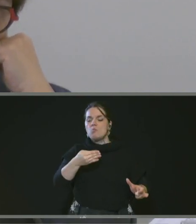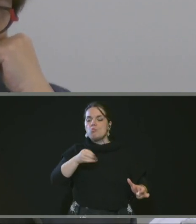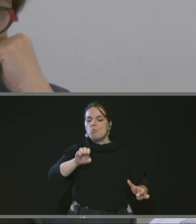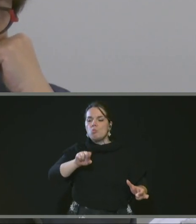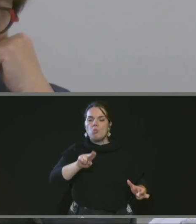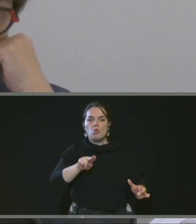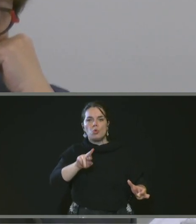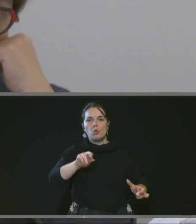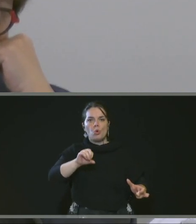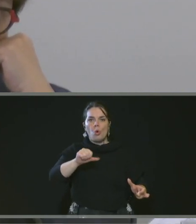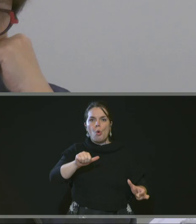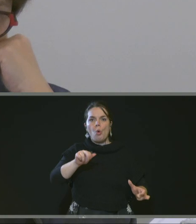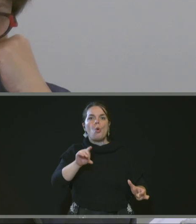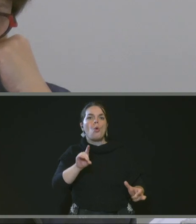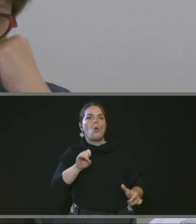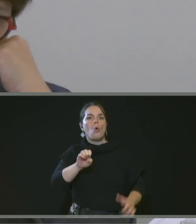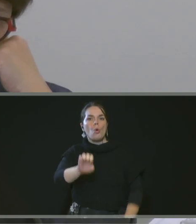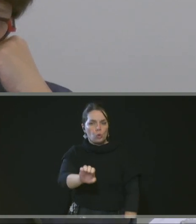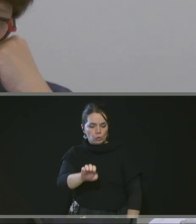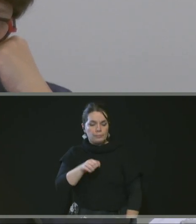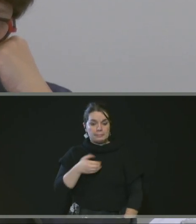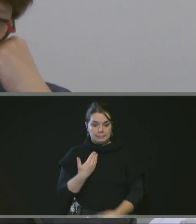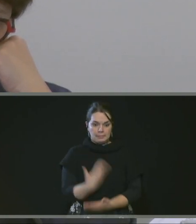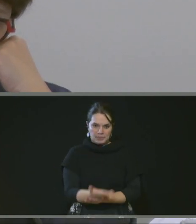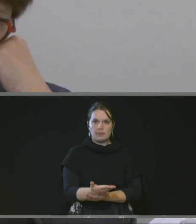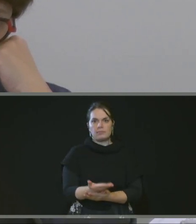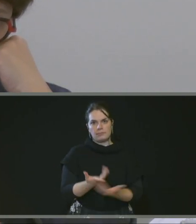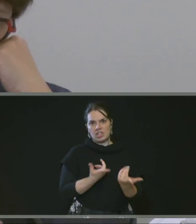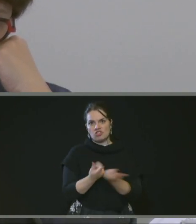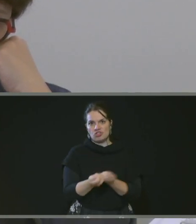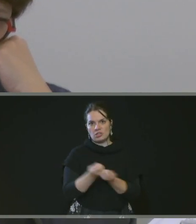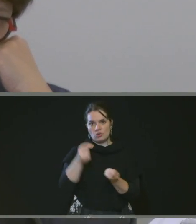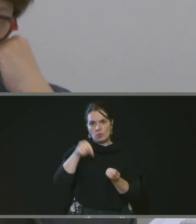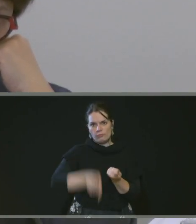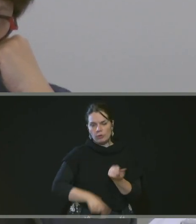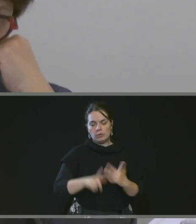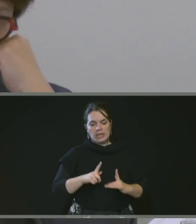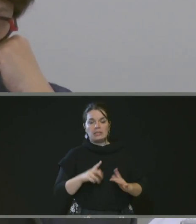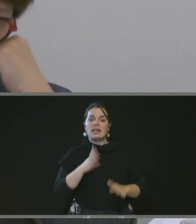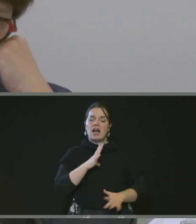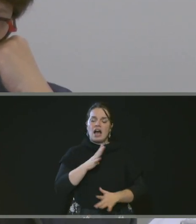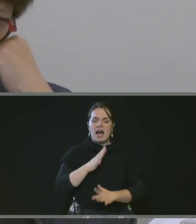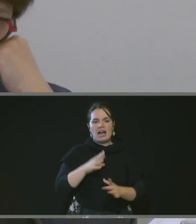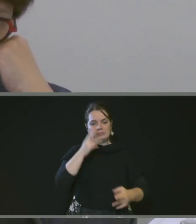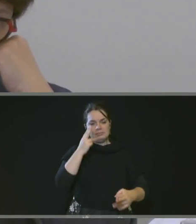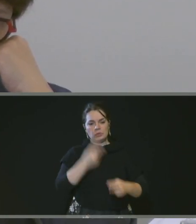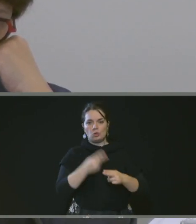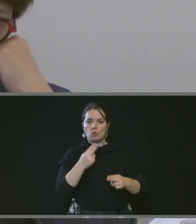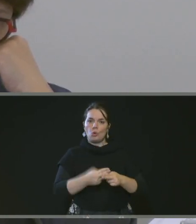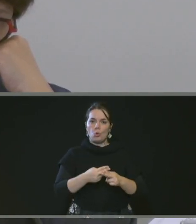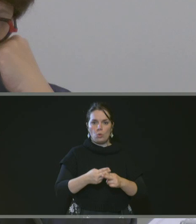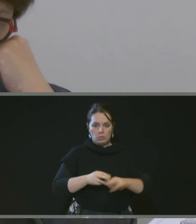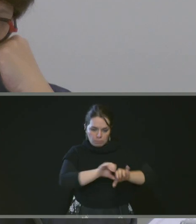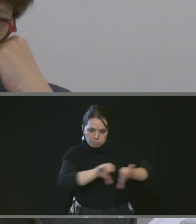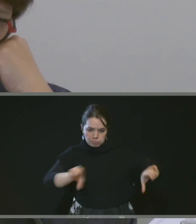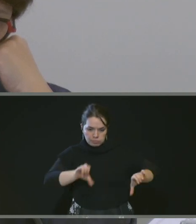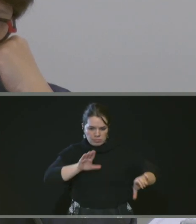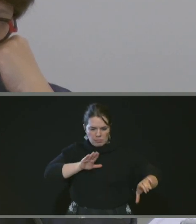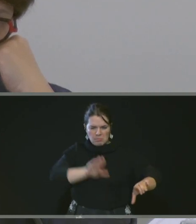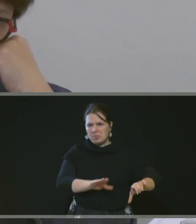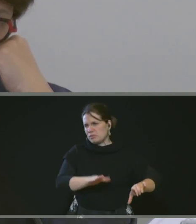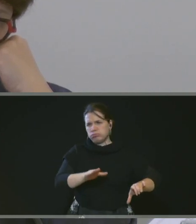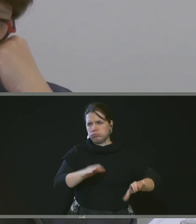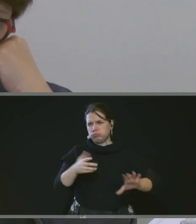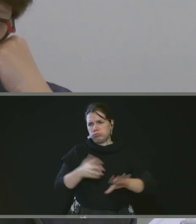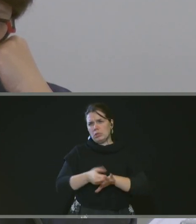il y a la gestion d'un ouvrage spécifique dénommé l'émissaire émeraude. Il s'agit d'une canalisation qui date de